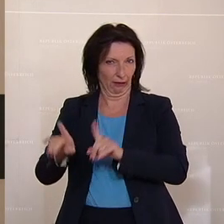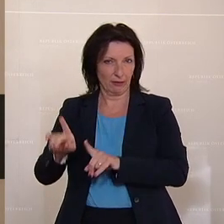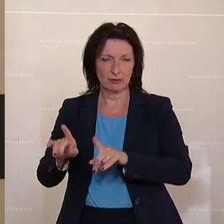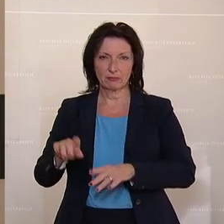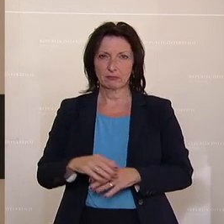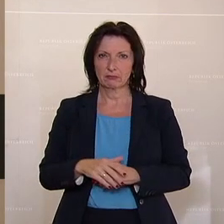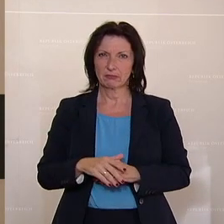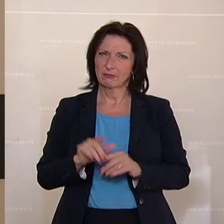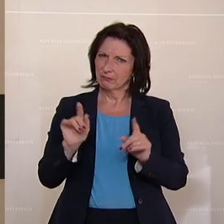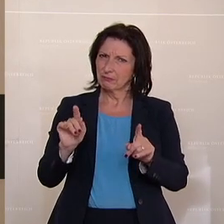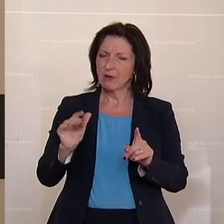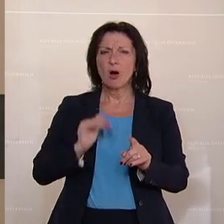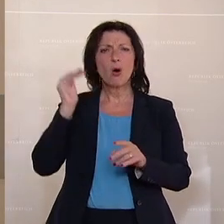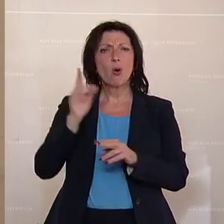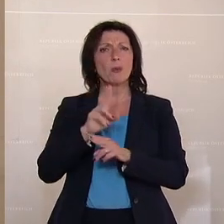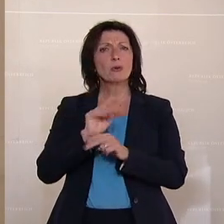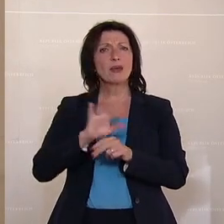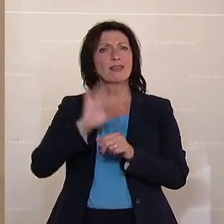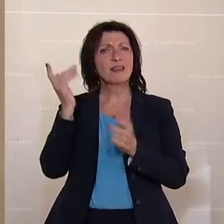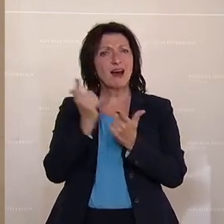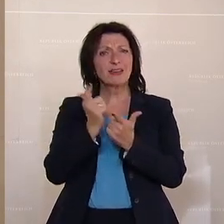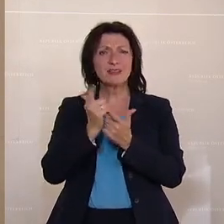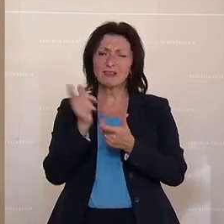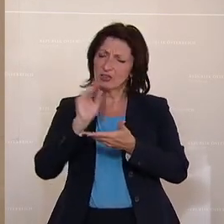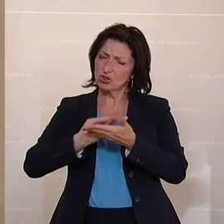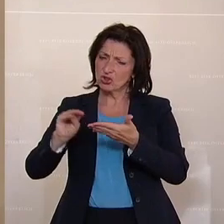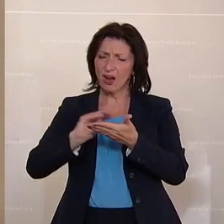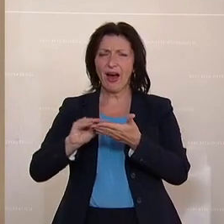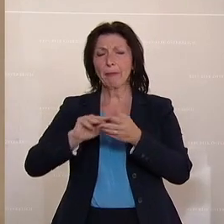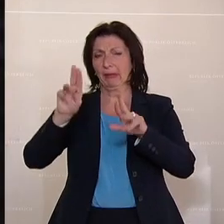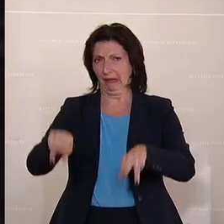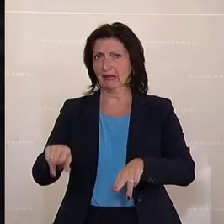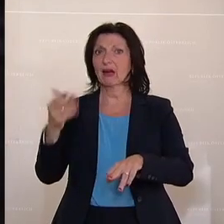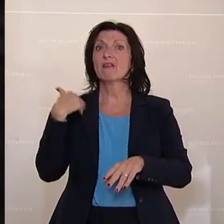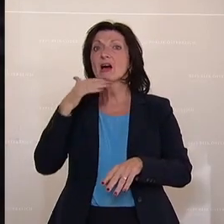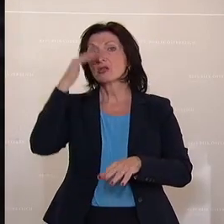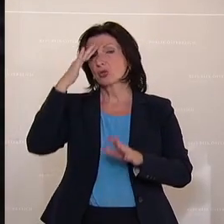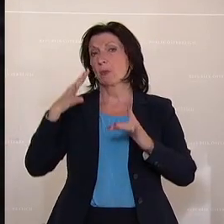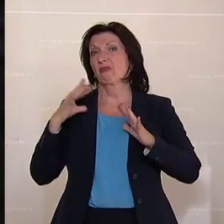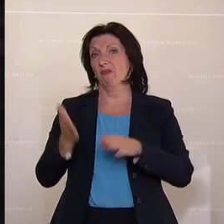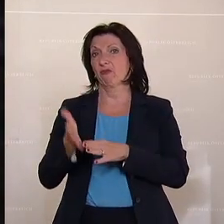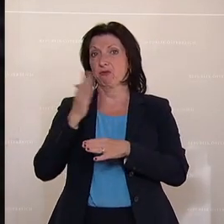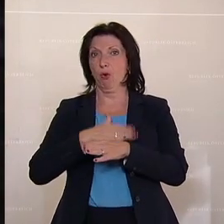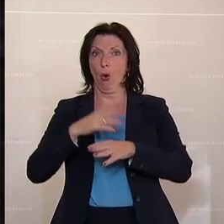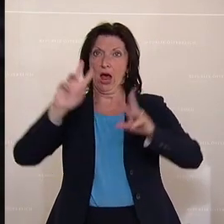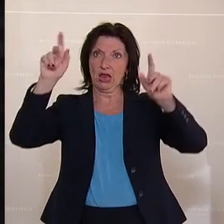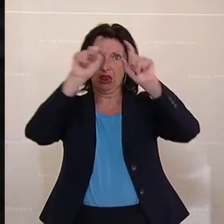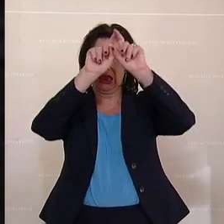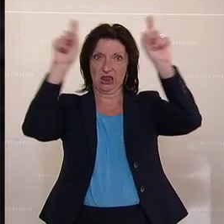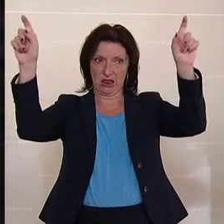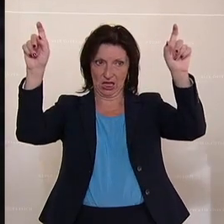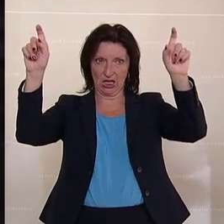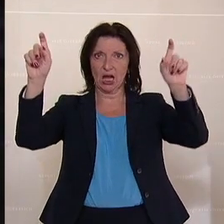weil das sehr treffend von einer oberösterreichischen Tageszeitung beschrieben wurde, noch vor den Sommerferien, die getitelt hat, eklatanter